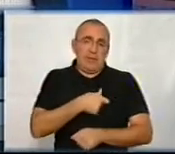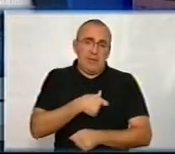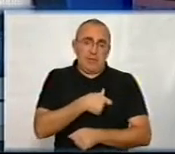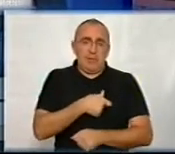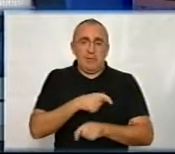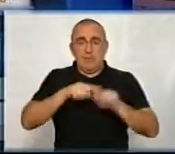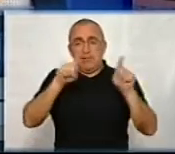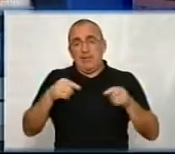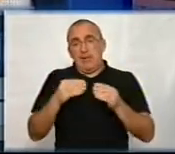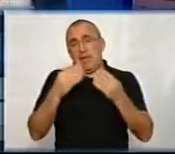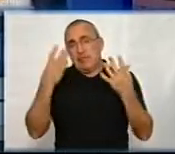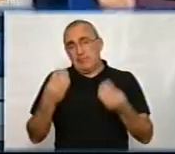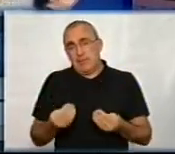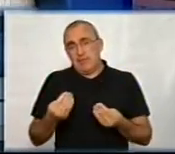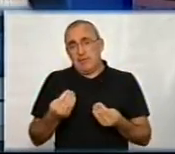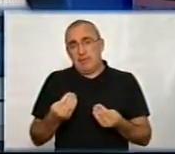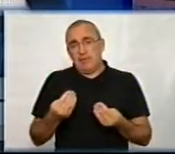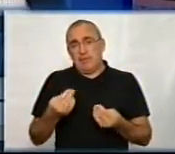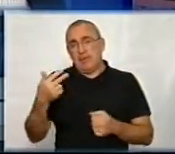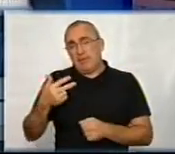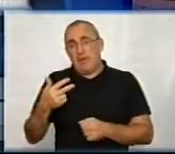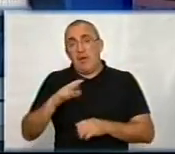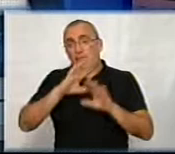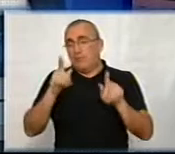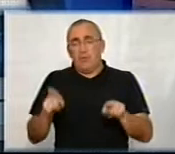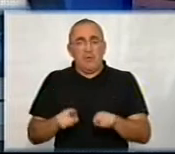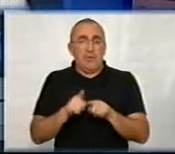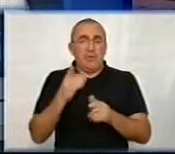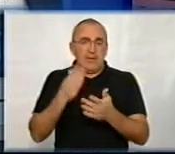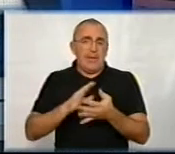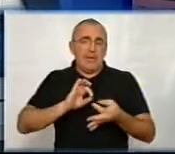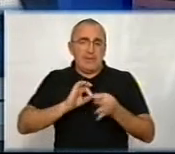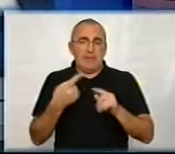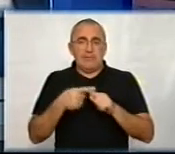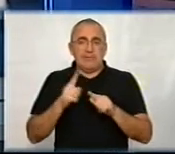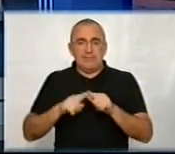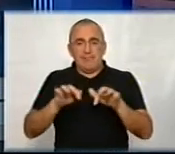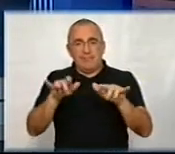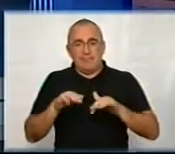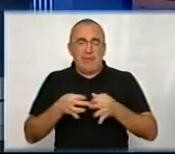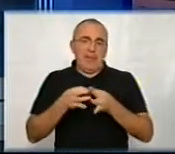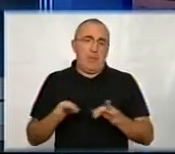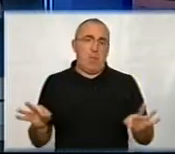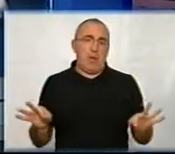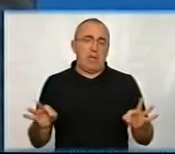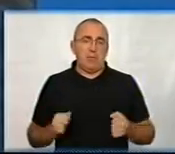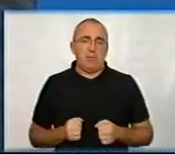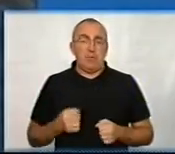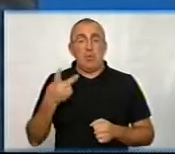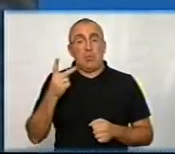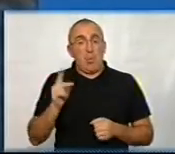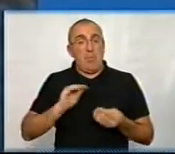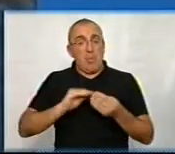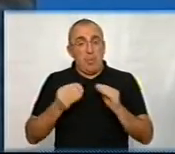лист за 10 днів, громовник кажучи, там, гронів за 30. Але все одно є певні складнощі з цією цифровою дійсно демократією. І друга